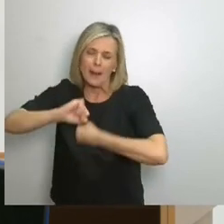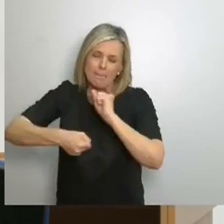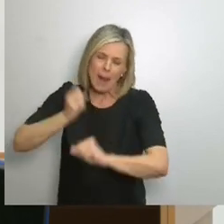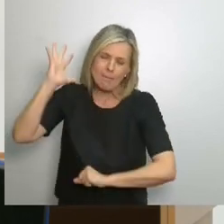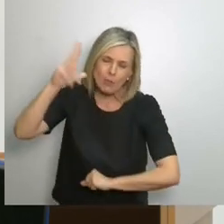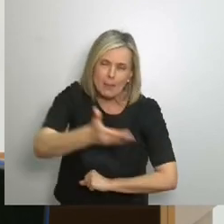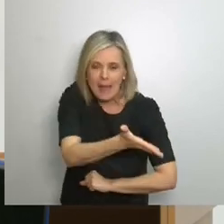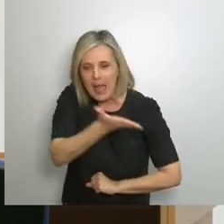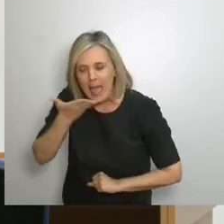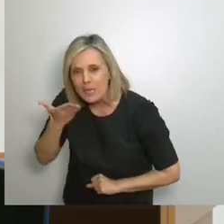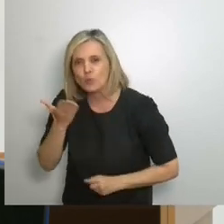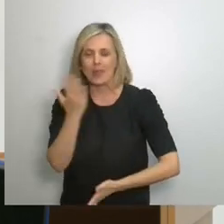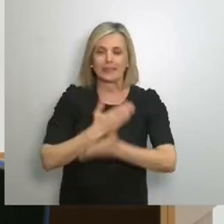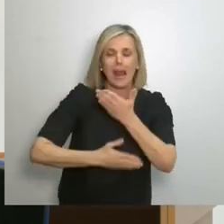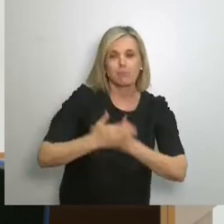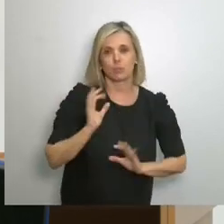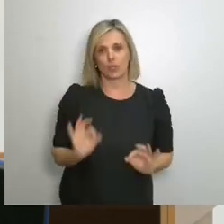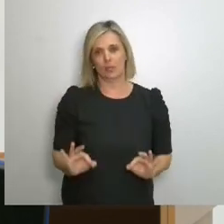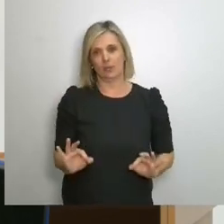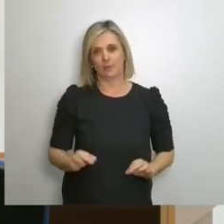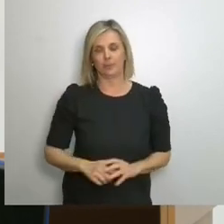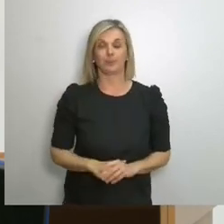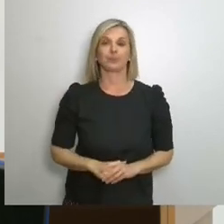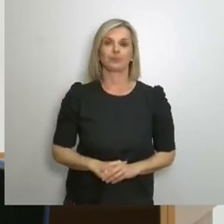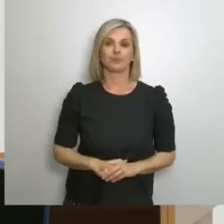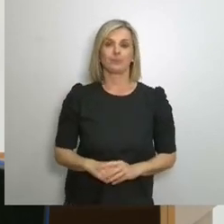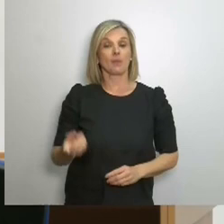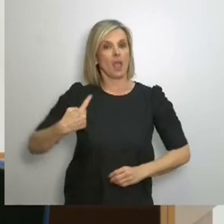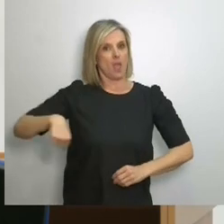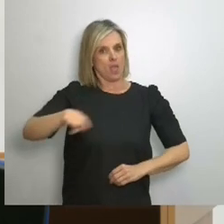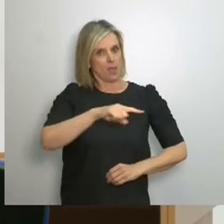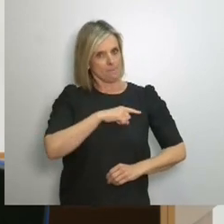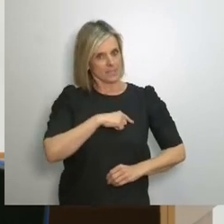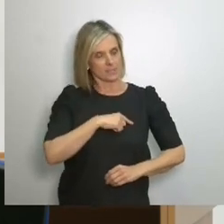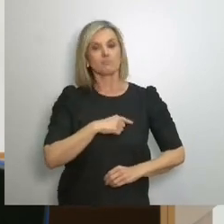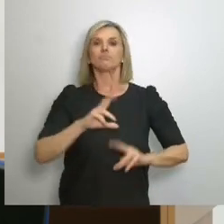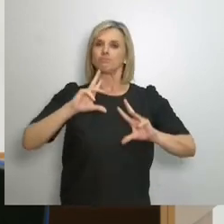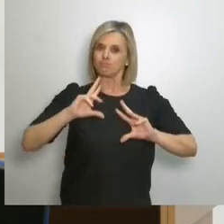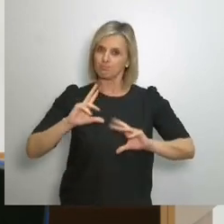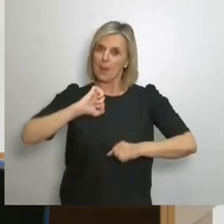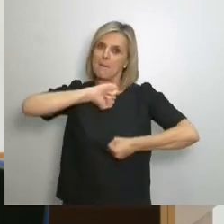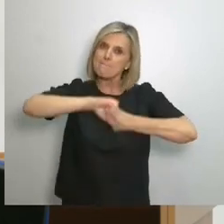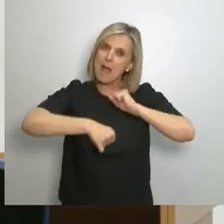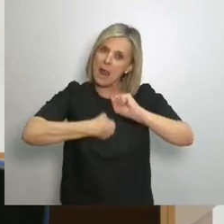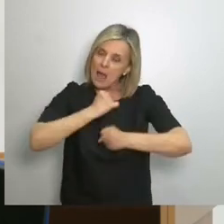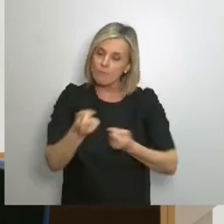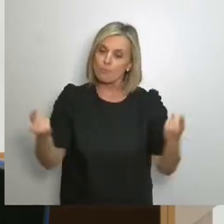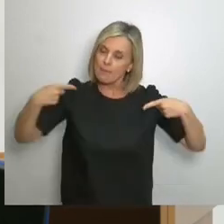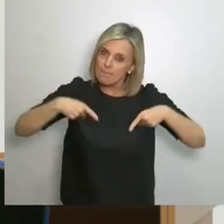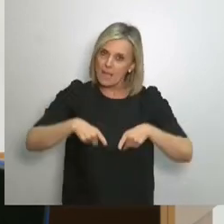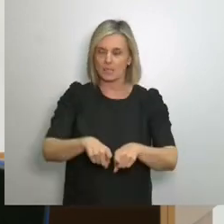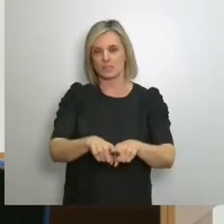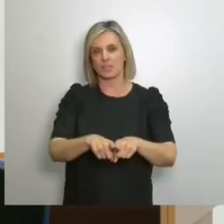καθημερινά με το αυτονόητο Είμαστε εδώ λοιπόν και εμείς να παλέψουμε σαν κίνημα για να